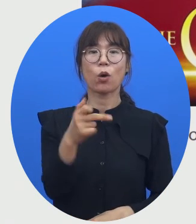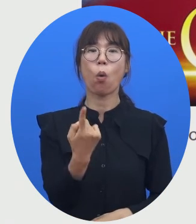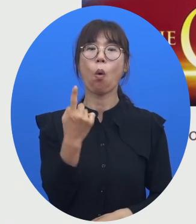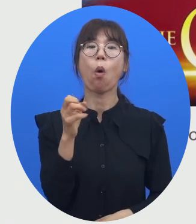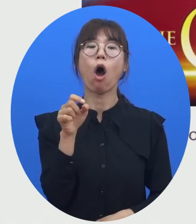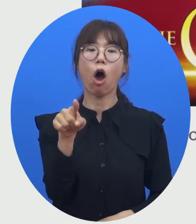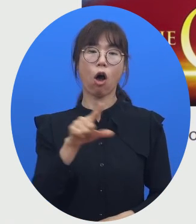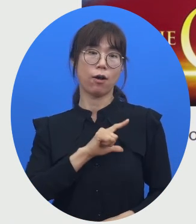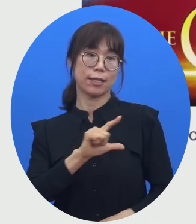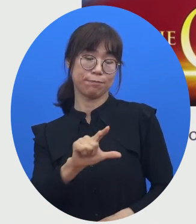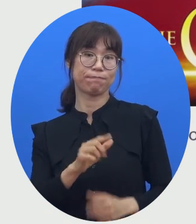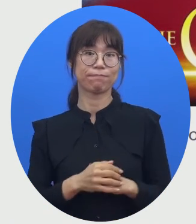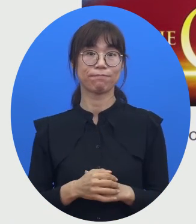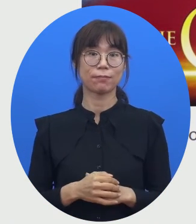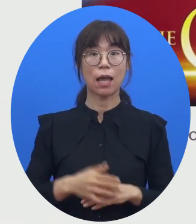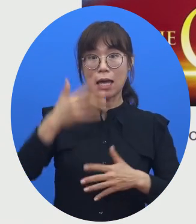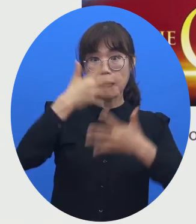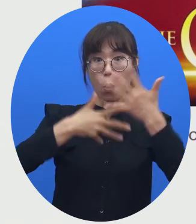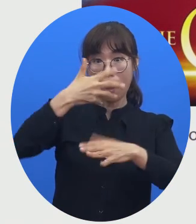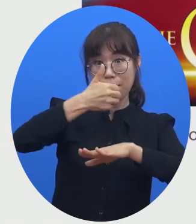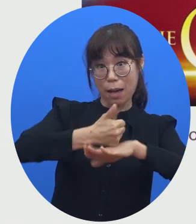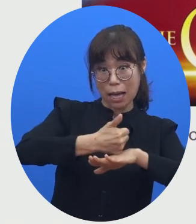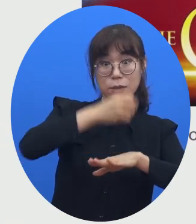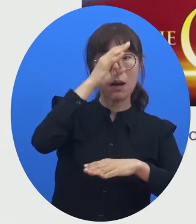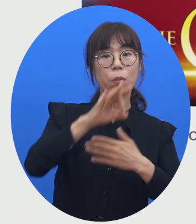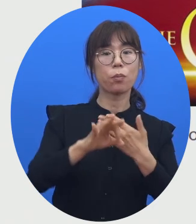이 코어라고 하는 영화의 말미에 보게 되면